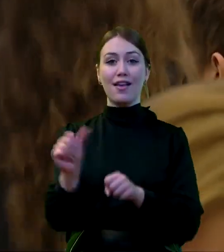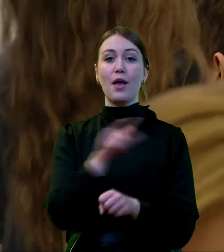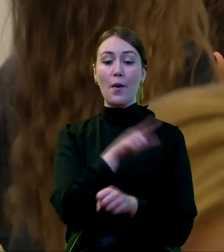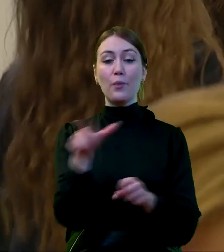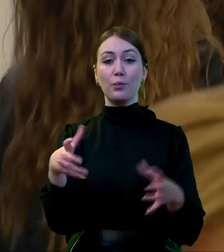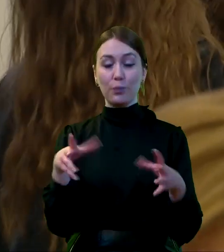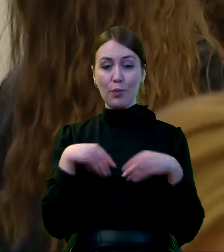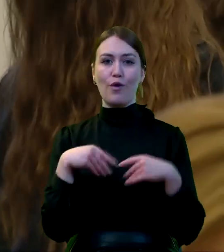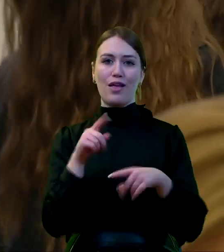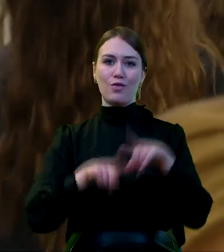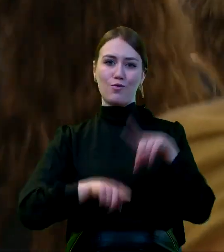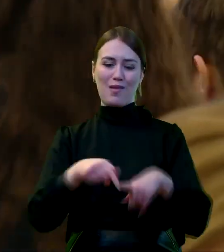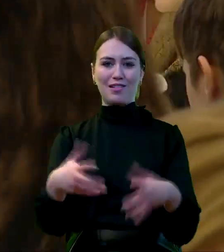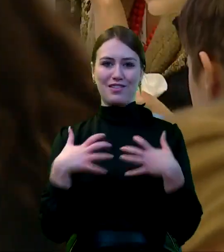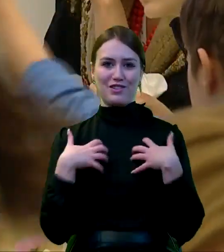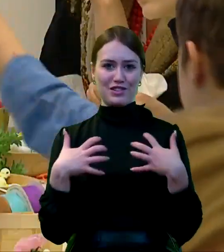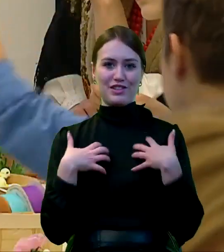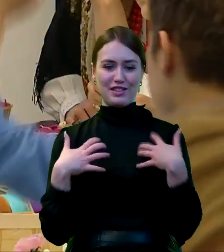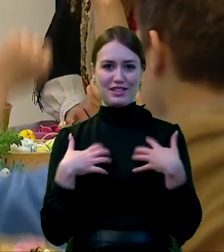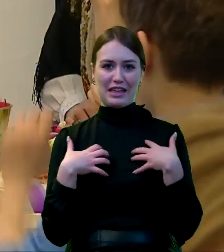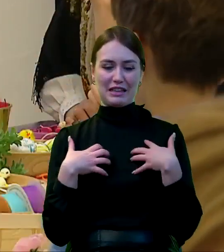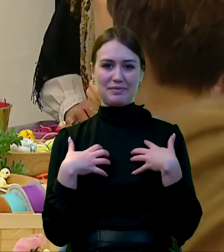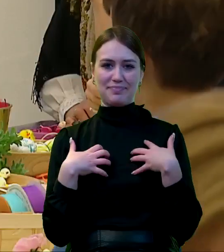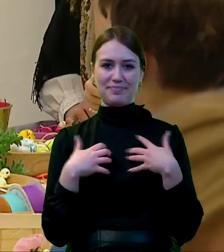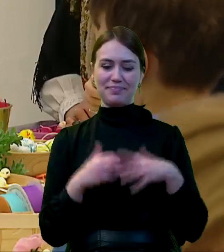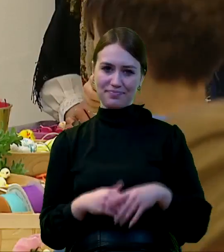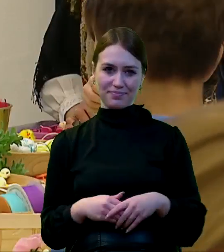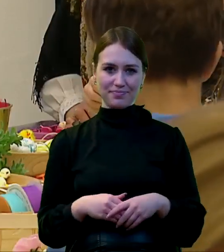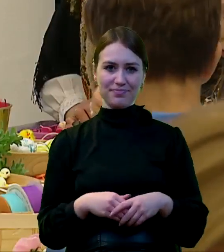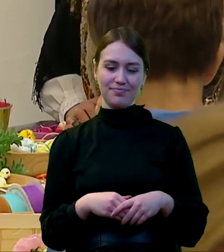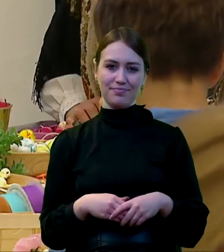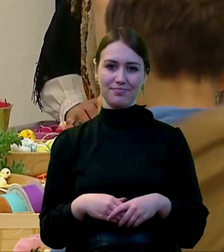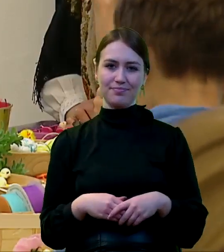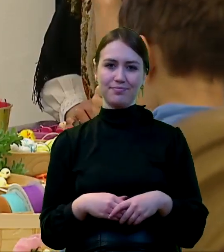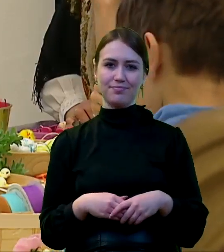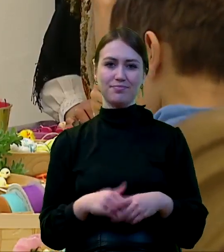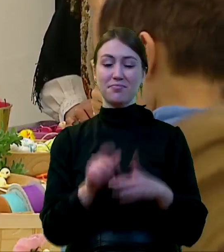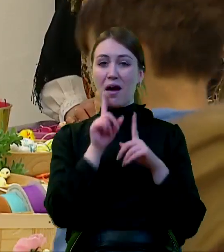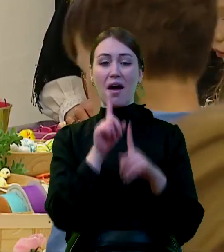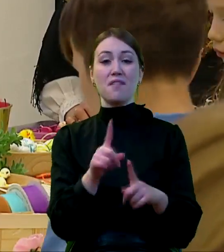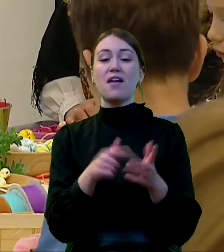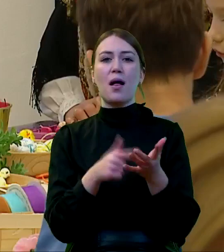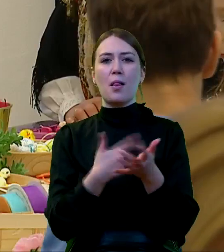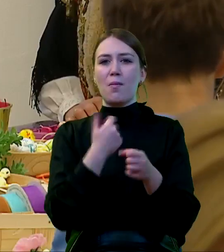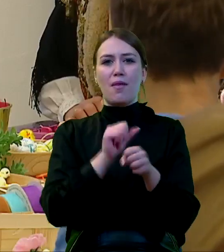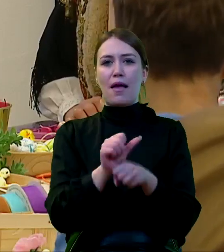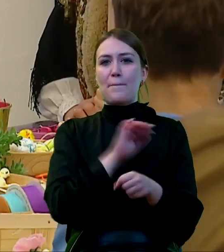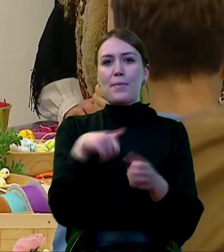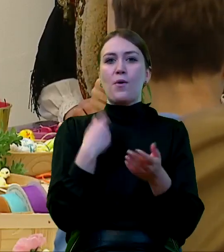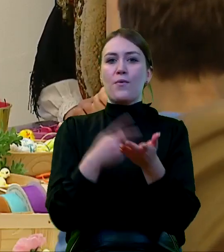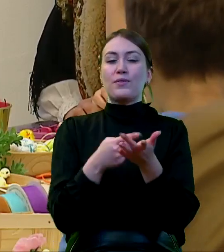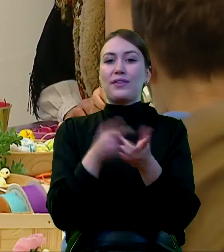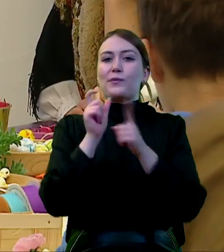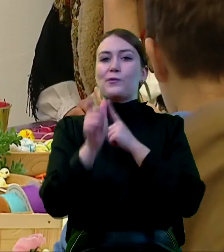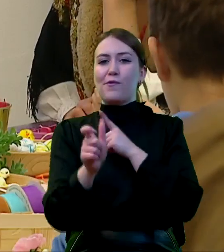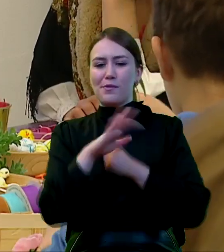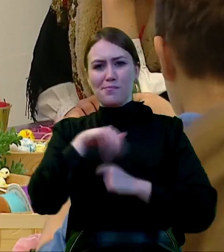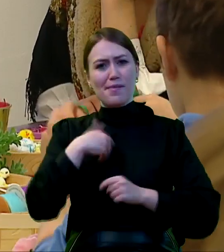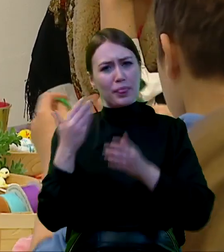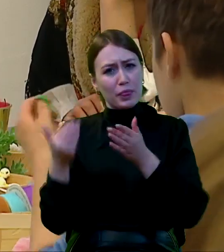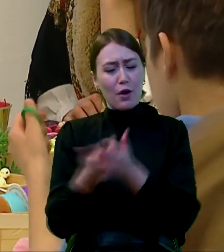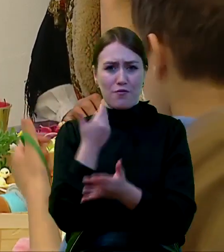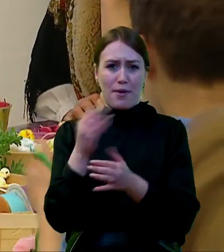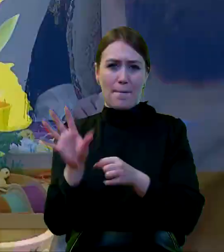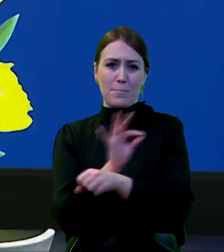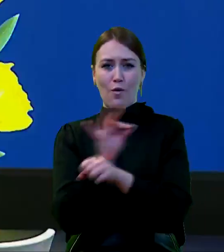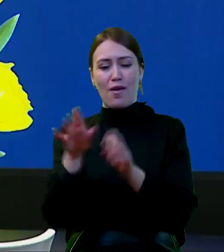żeby ona mogła normalnie zafunkcjonować. To nie jest nasze ostatnie słowo. Przygotowujemy